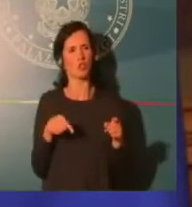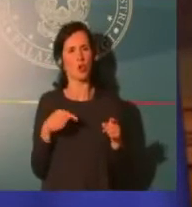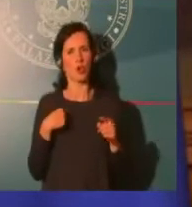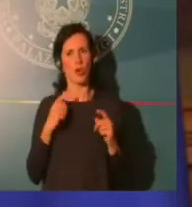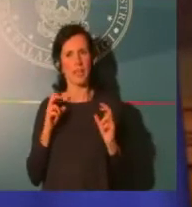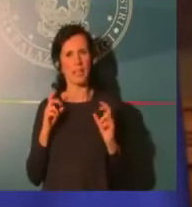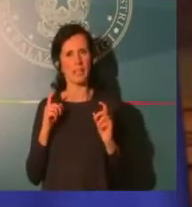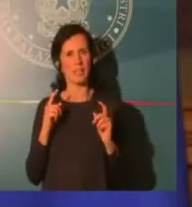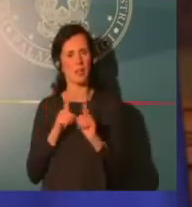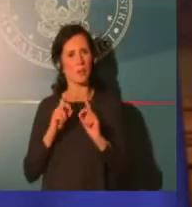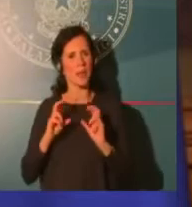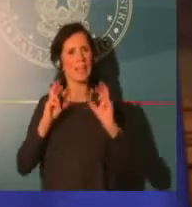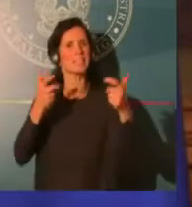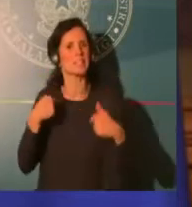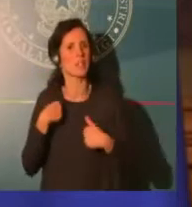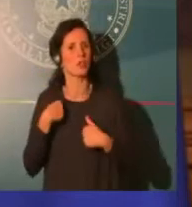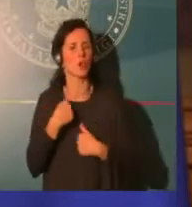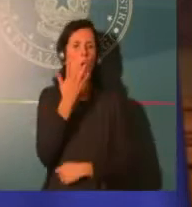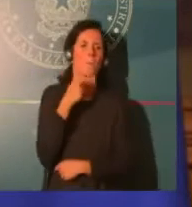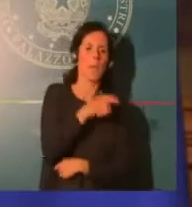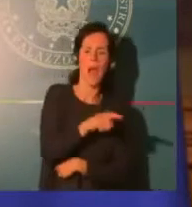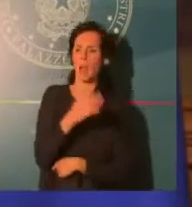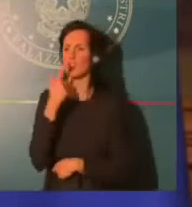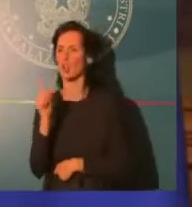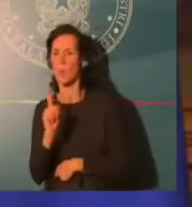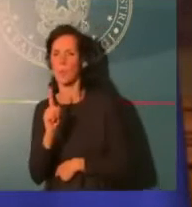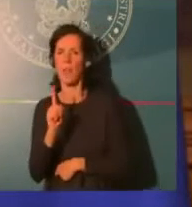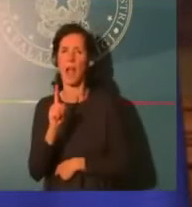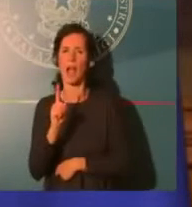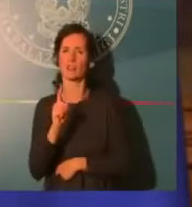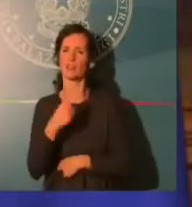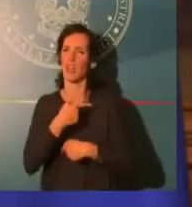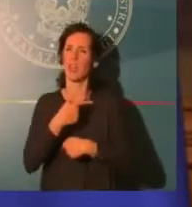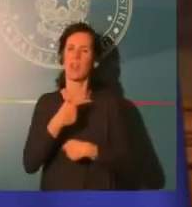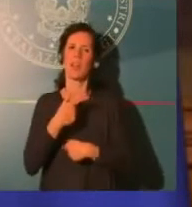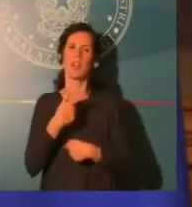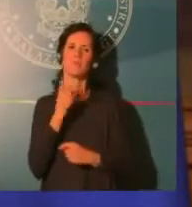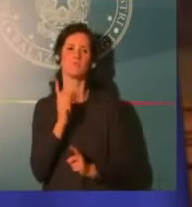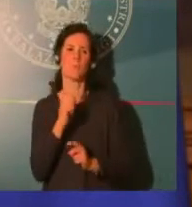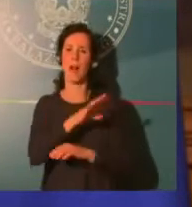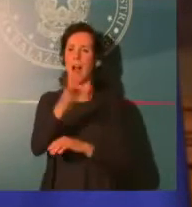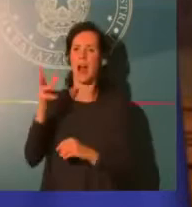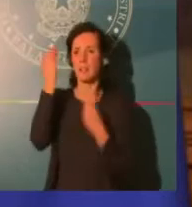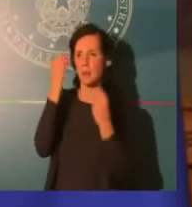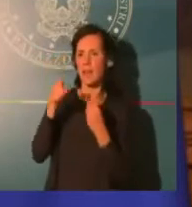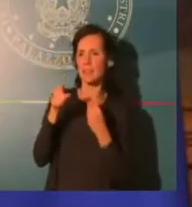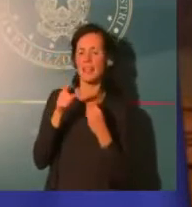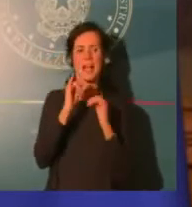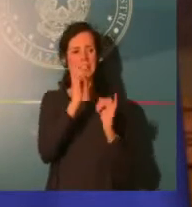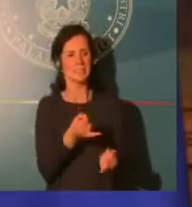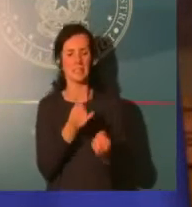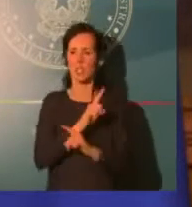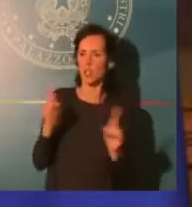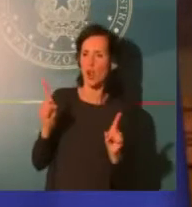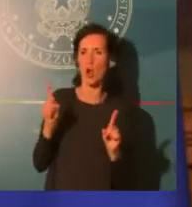quali possono essere le reazioni emotive di fronte a delle misure o di sofferenza serie, concrete, di vera sofferenza.